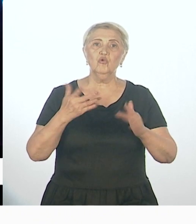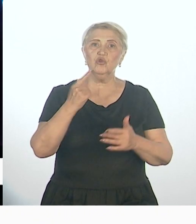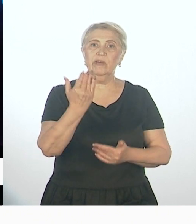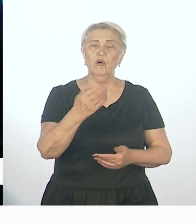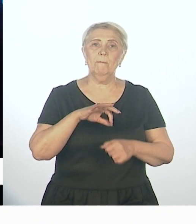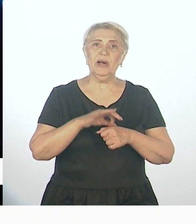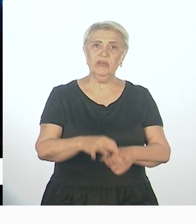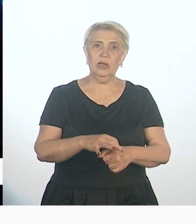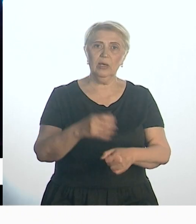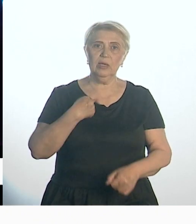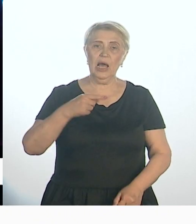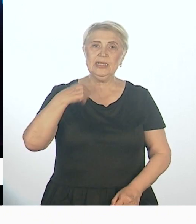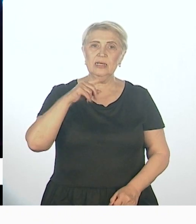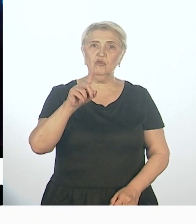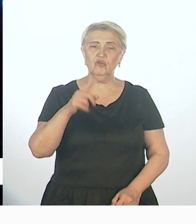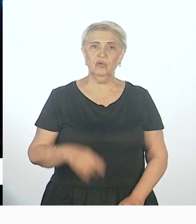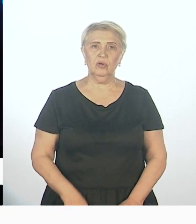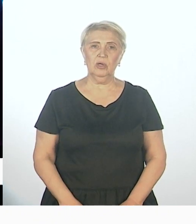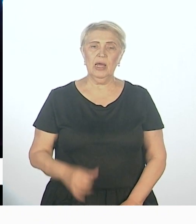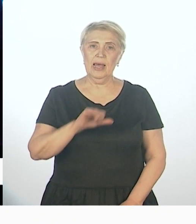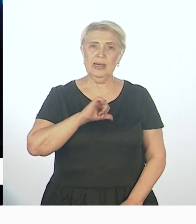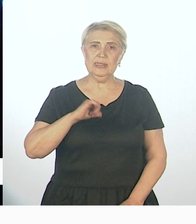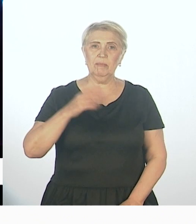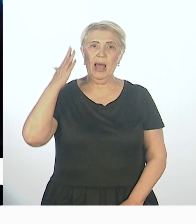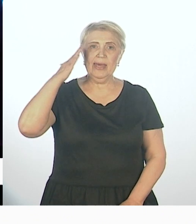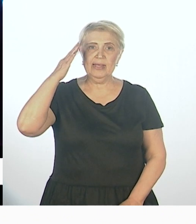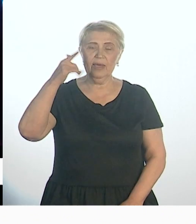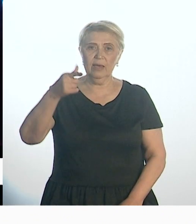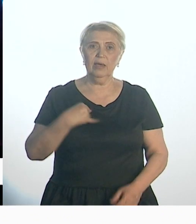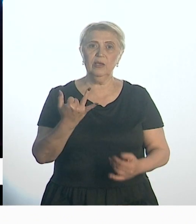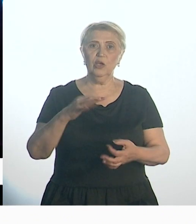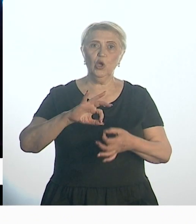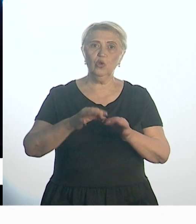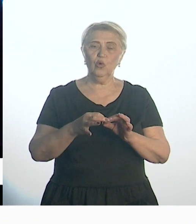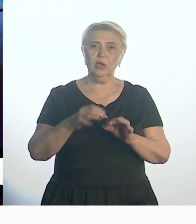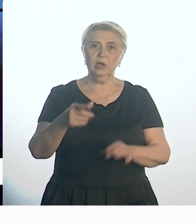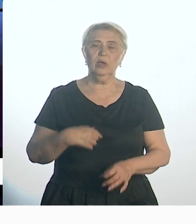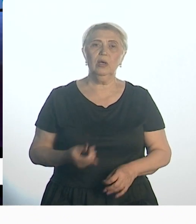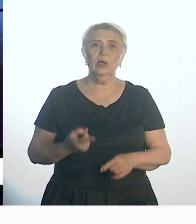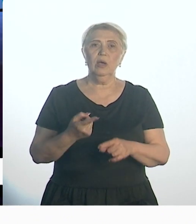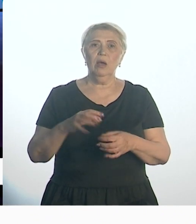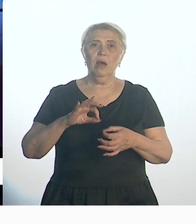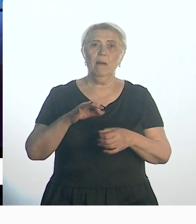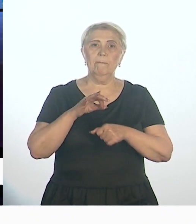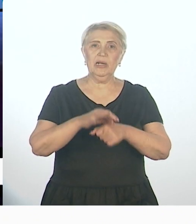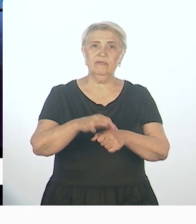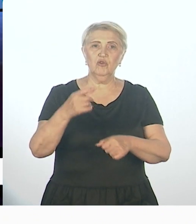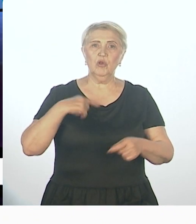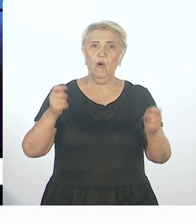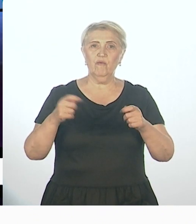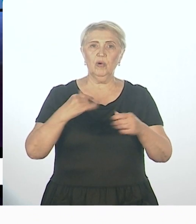Вообще, я бы сказал, что сама идея и в итоге произведенный форум, он уникален.